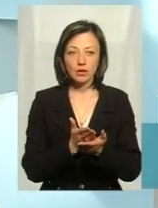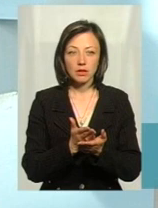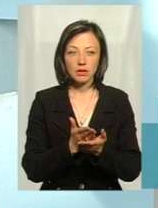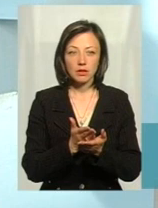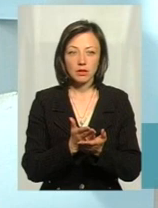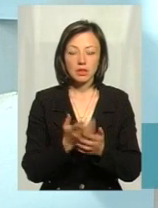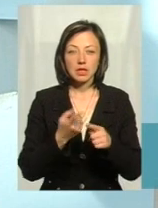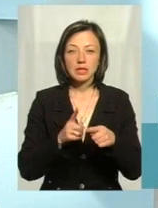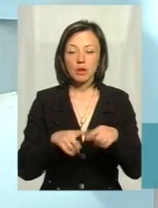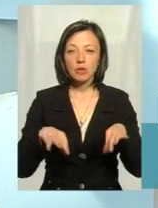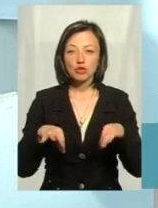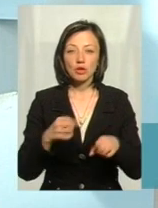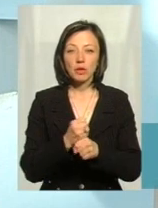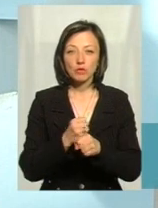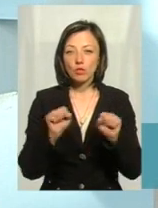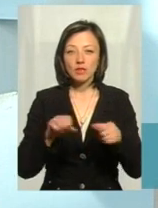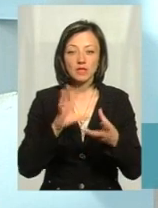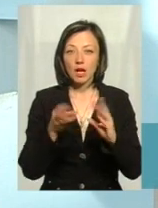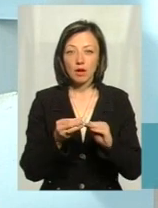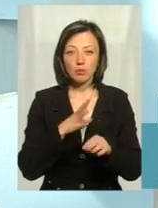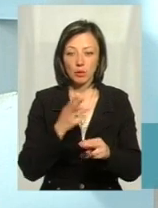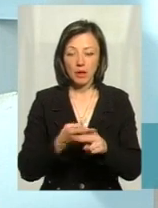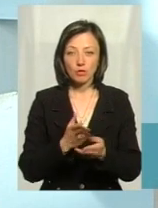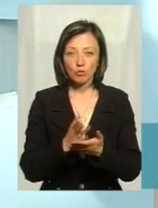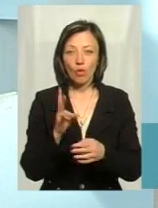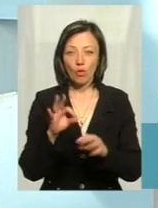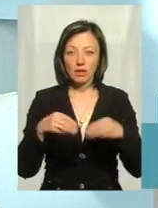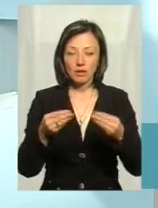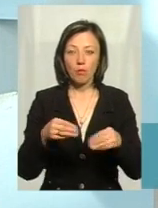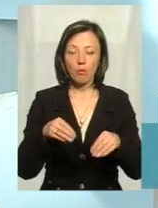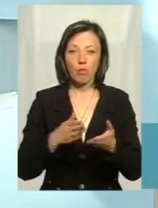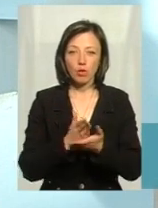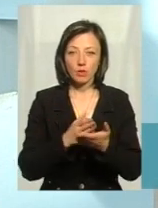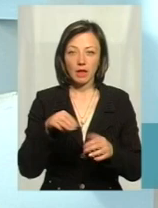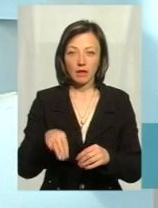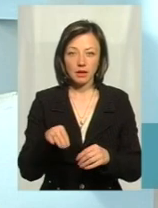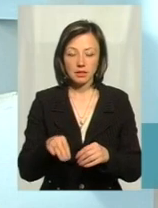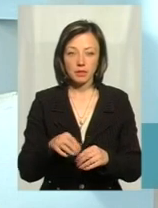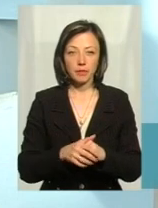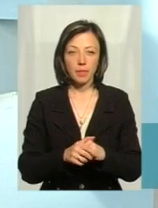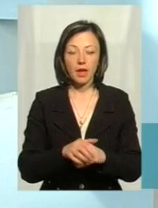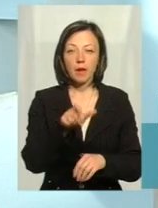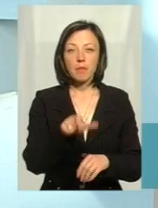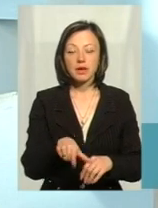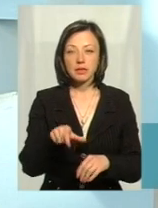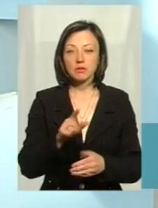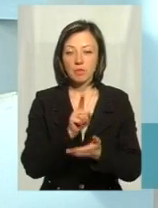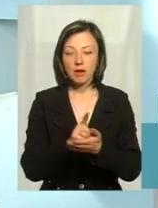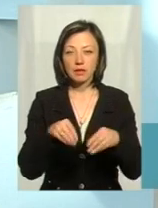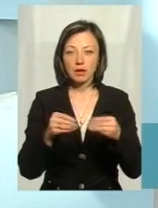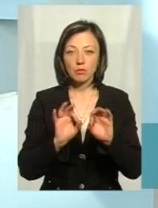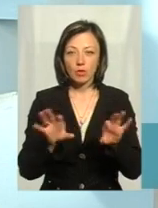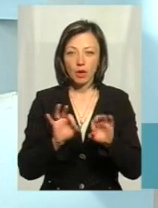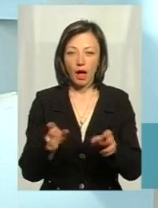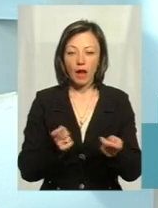ця машина працює. Вона може взагалі бути без служби, але вона надавати пословець таксі. Пасажир має надати пояснення,